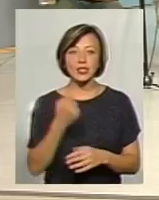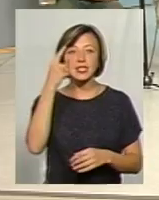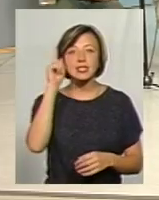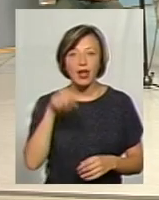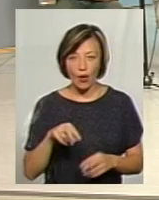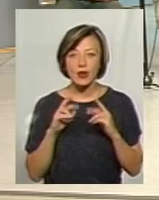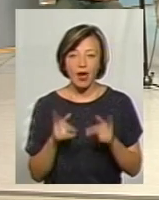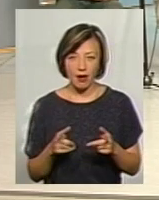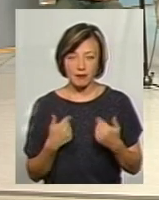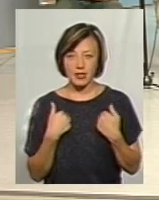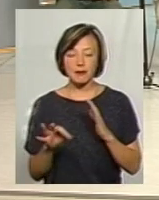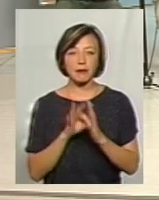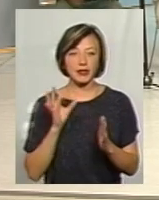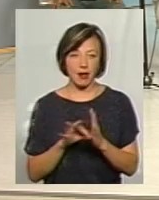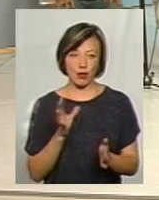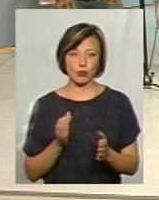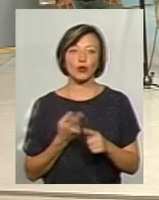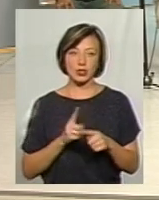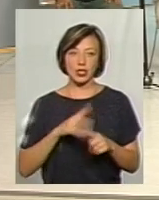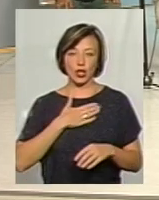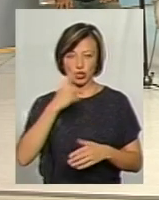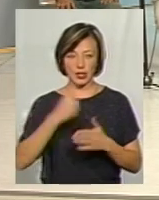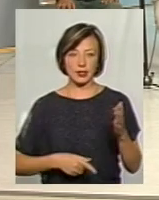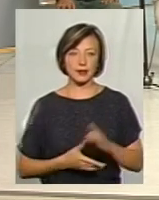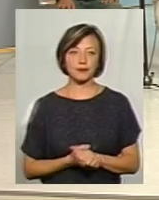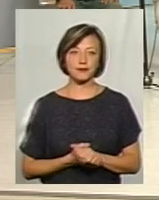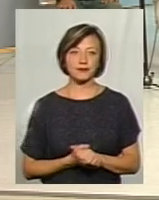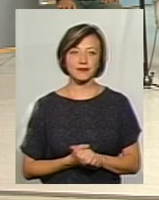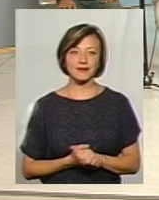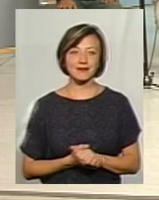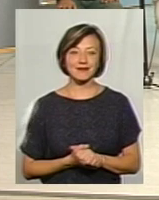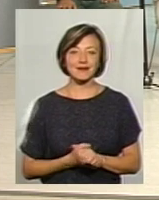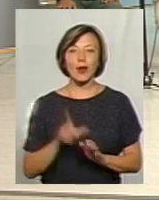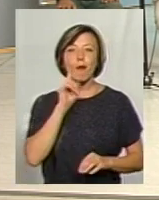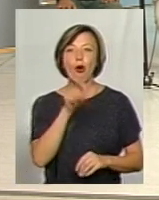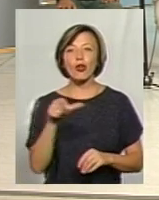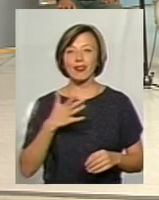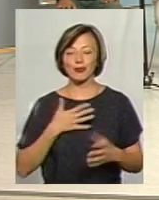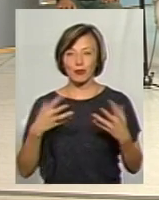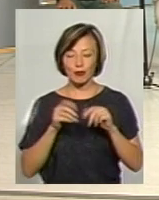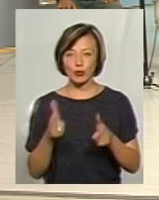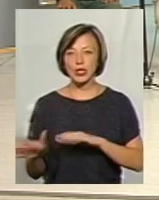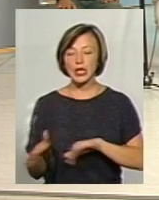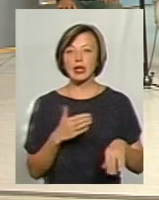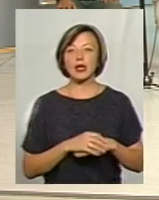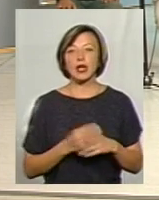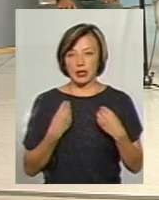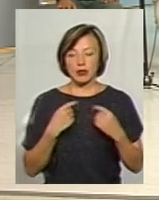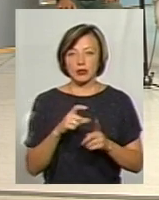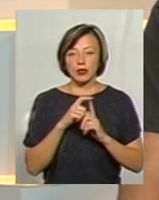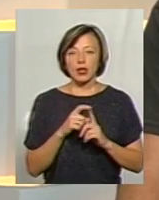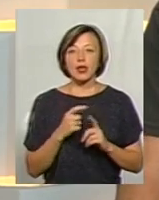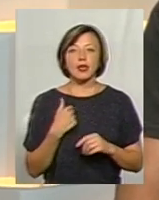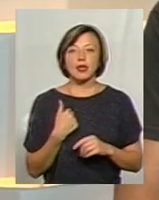Знають, мені підказують. Оце наша надія. Молодь нас об'єднає. Погоджуюсь, Віктор. Дякую за надане слово.